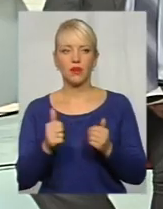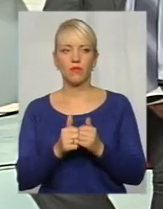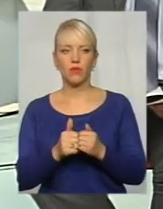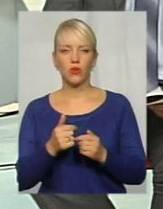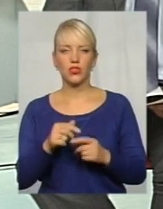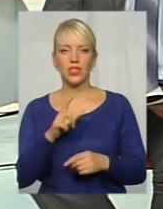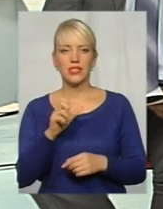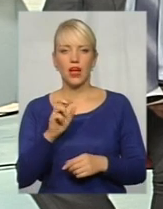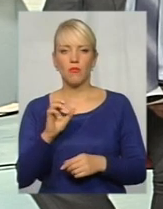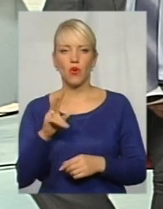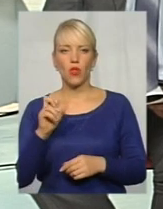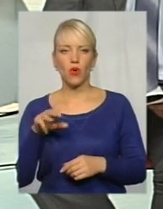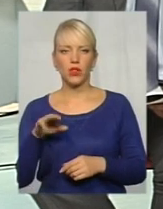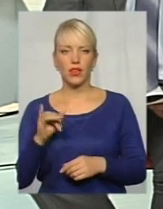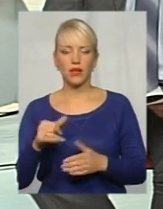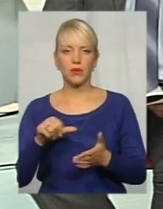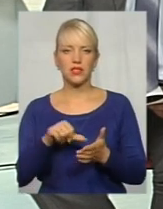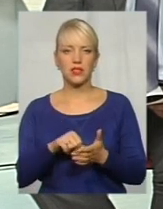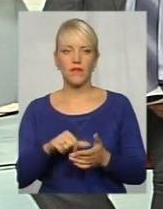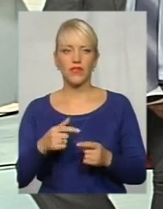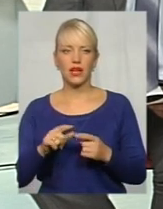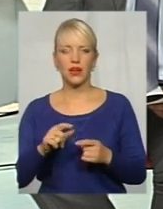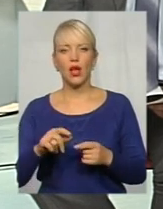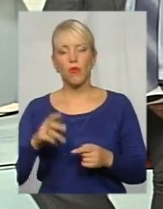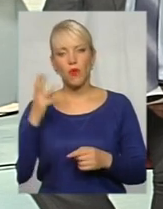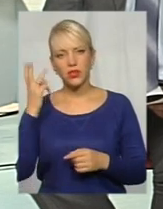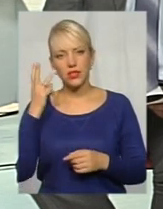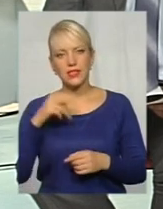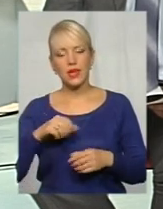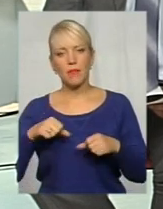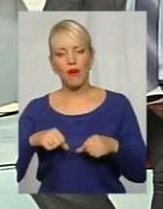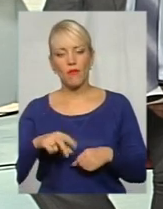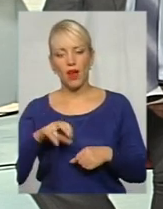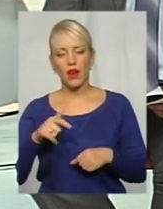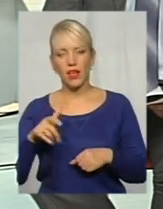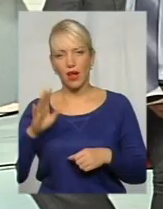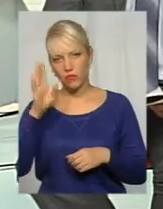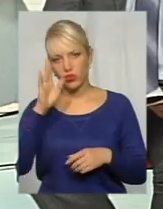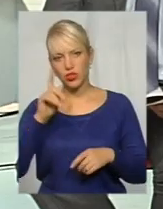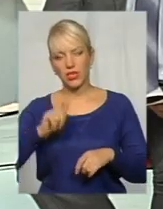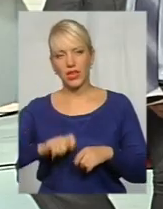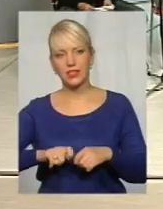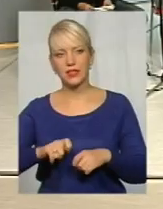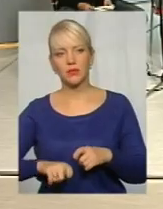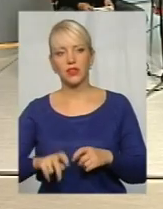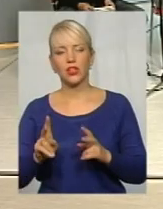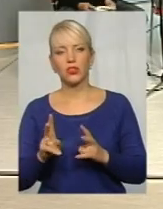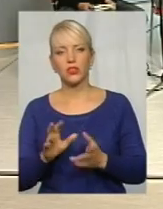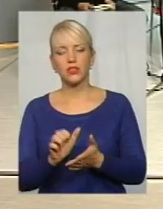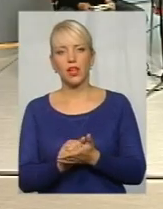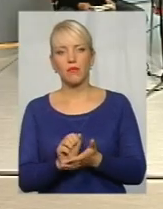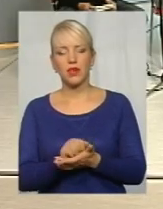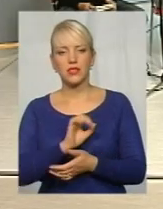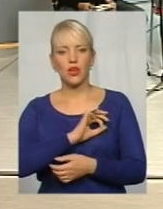Антон Заболотний, представник Подільської правової ліги. Він сьогодні в в ролі експерта, людина, яка займається